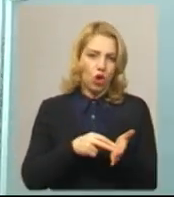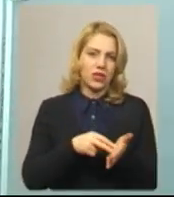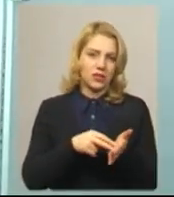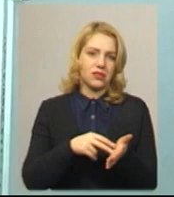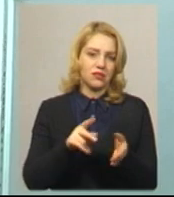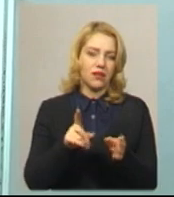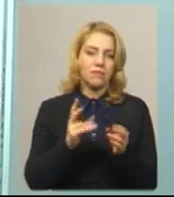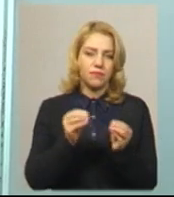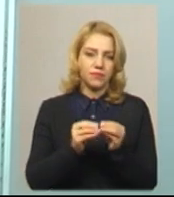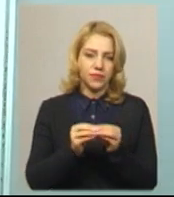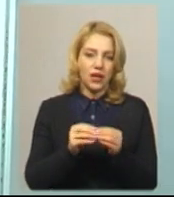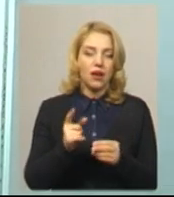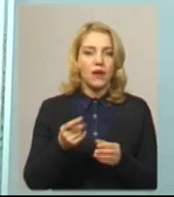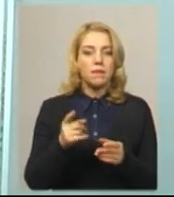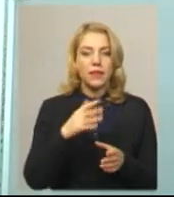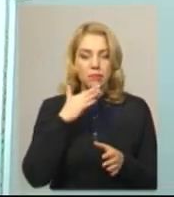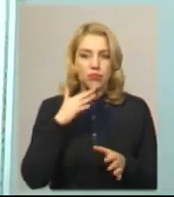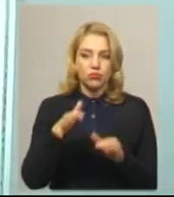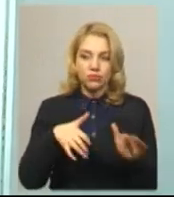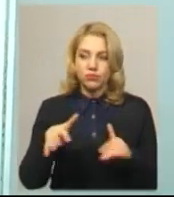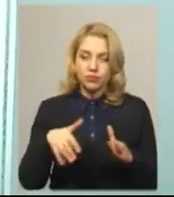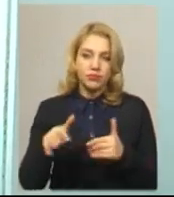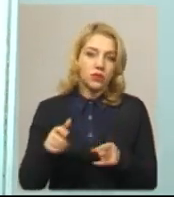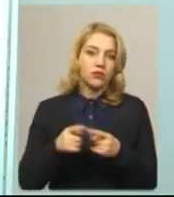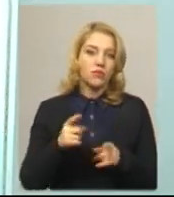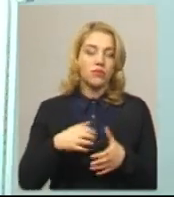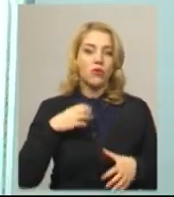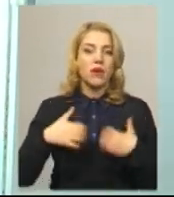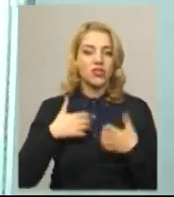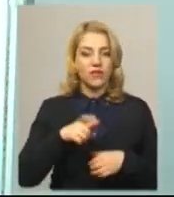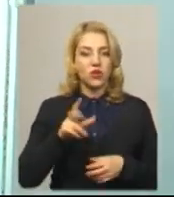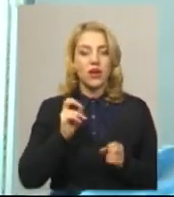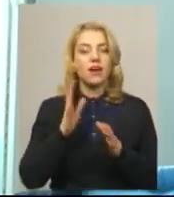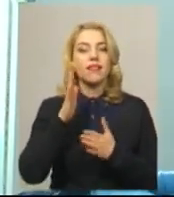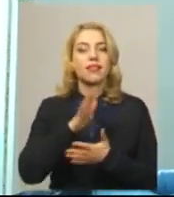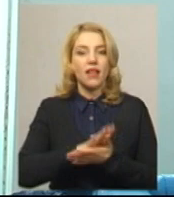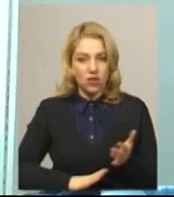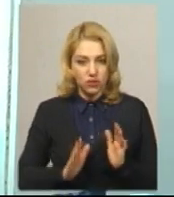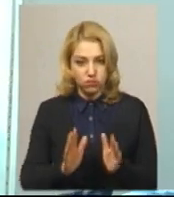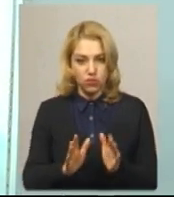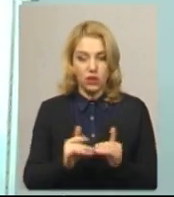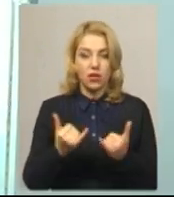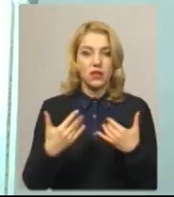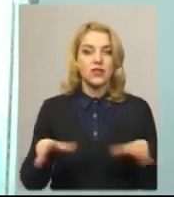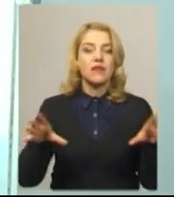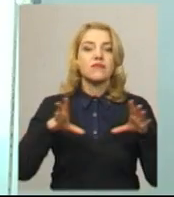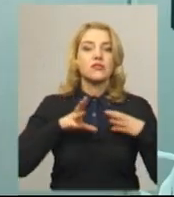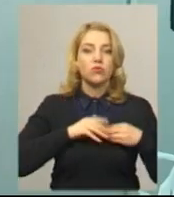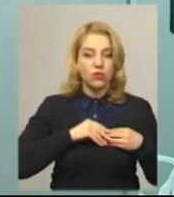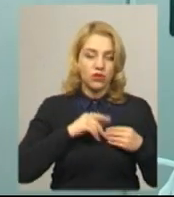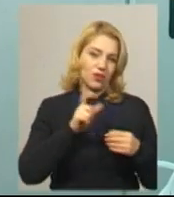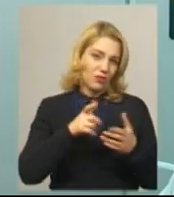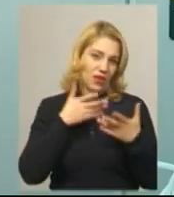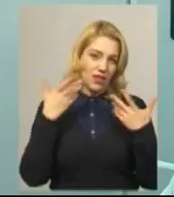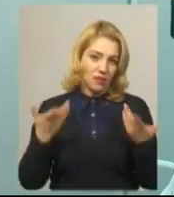Багато люди брали, бо люди теж переживають, як буде далі. Зараз вже спокоїлися, людей почти нема.